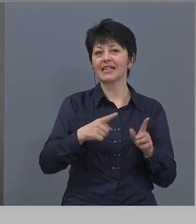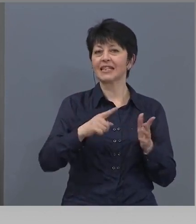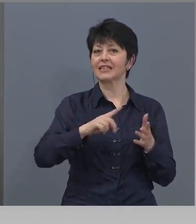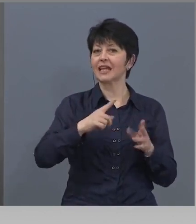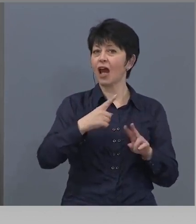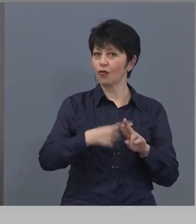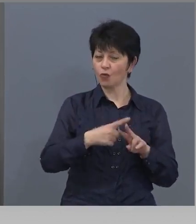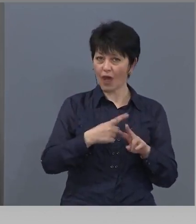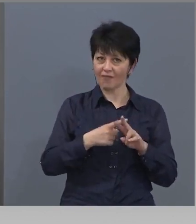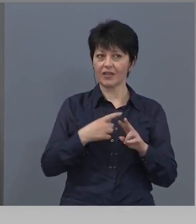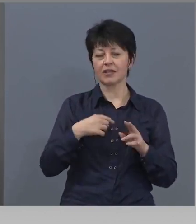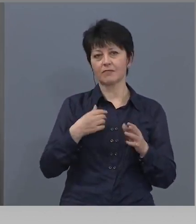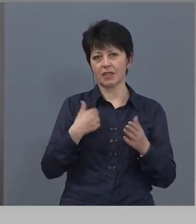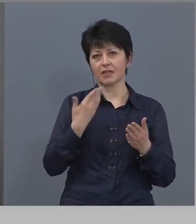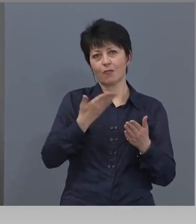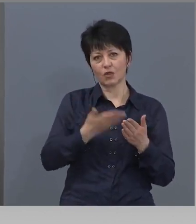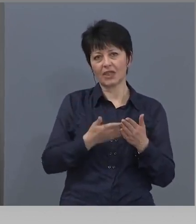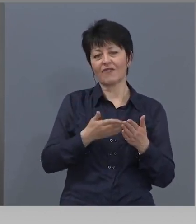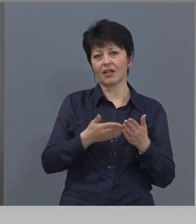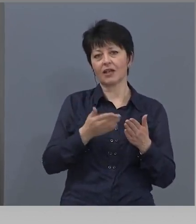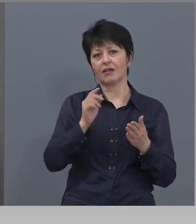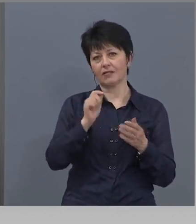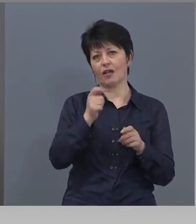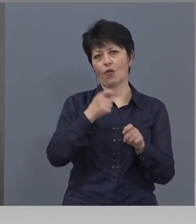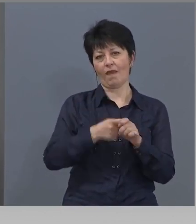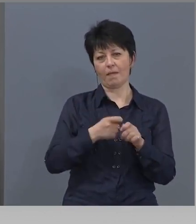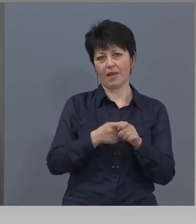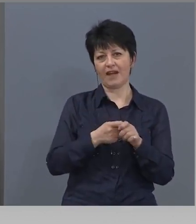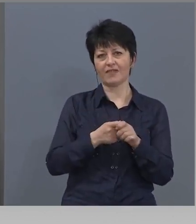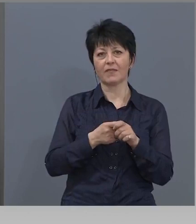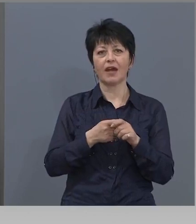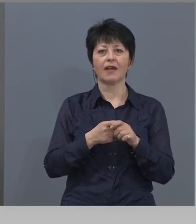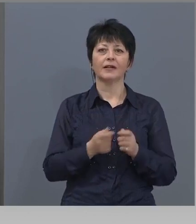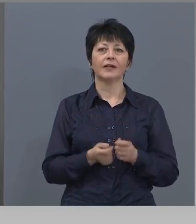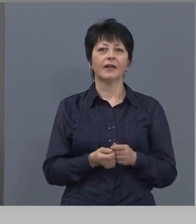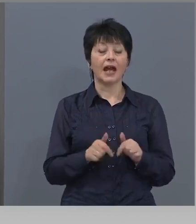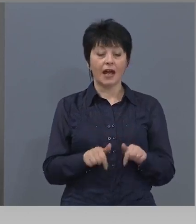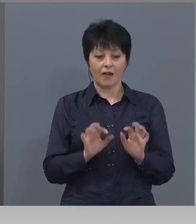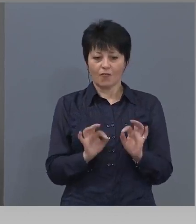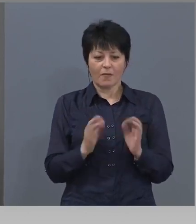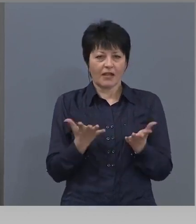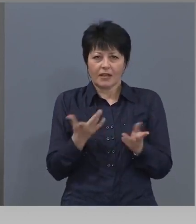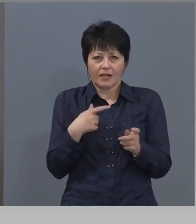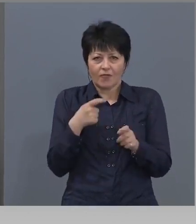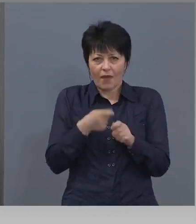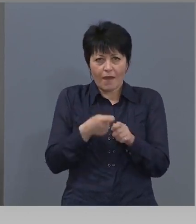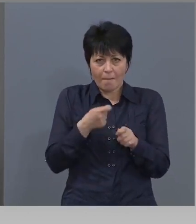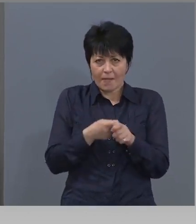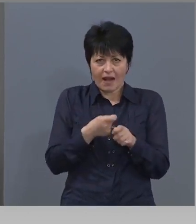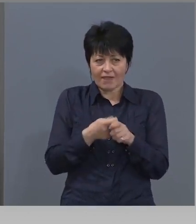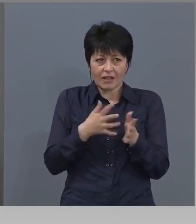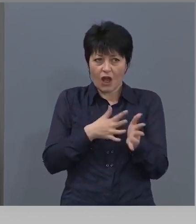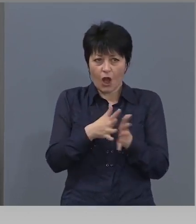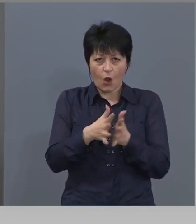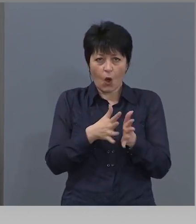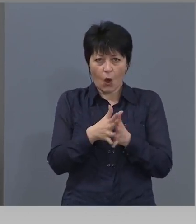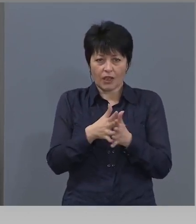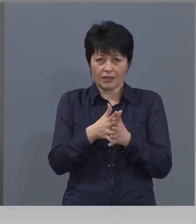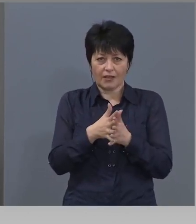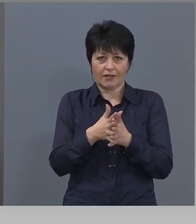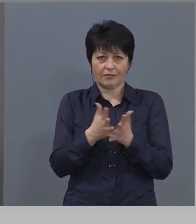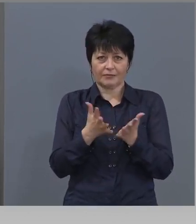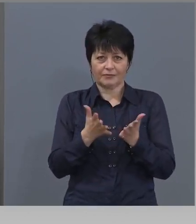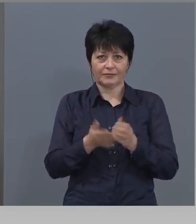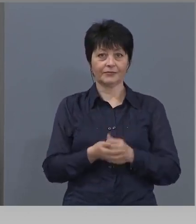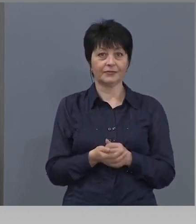които наистина доста дълго време ги чака българския граждане. А в момента какво да правят хората? Много, видимо, се казва не ходете на лекар, отиваш в